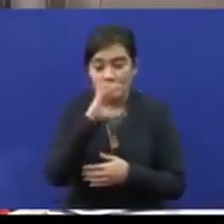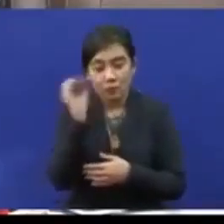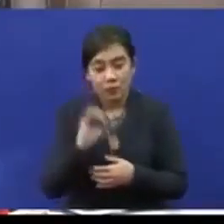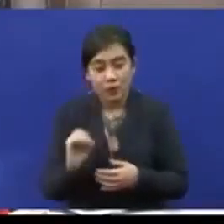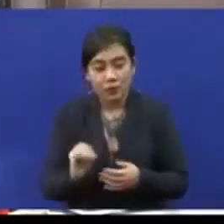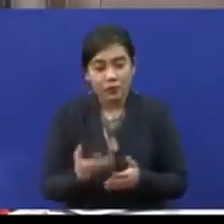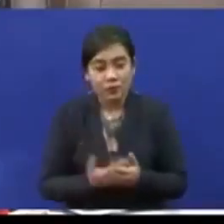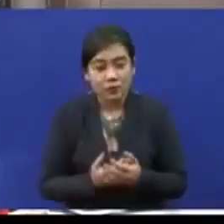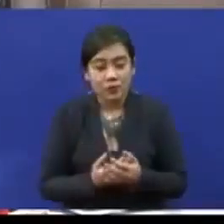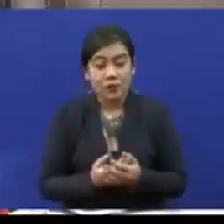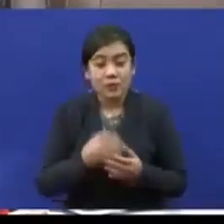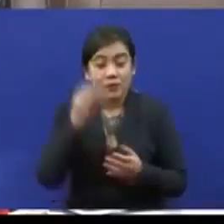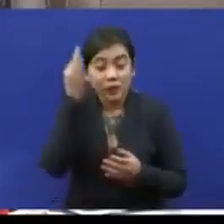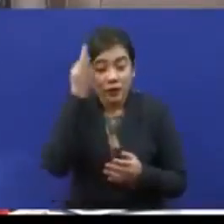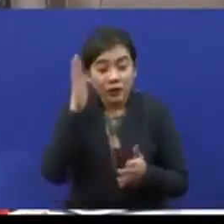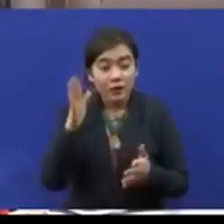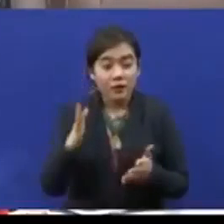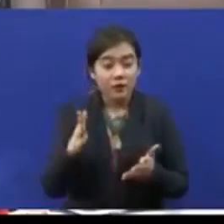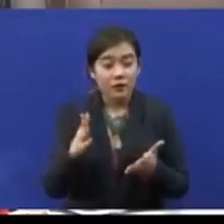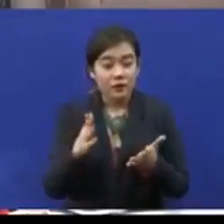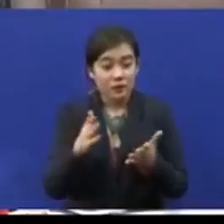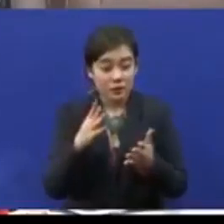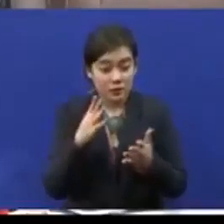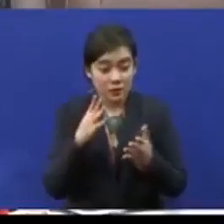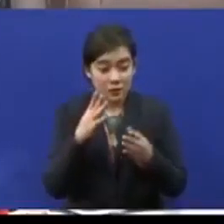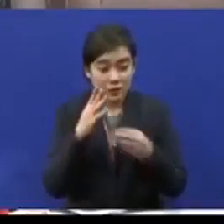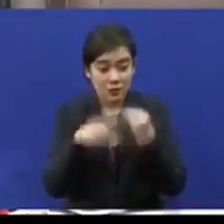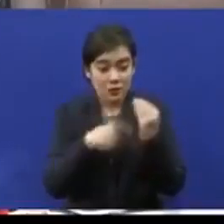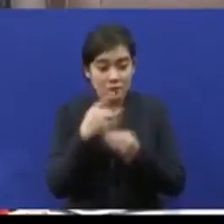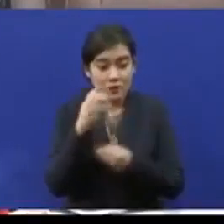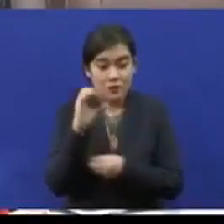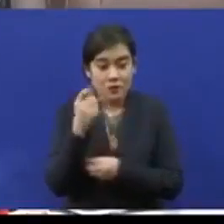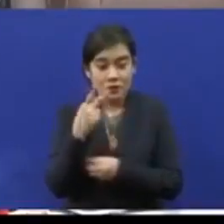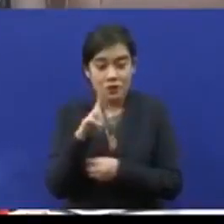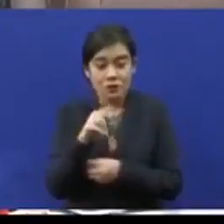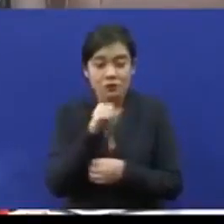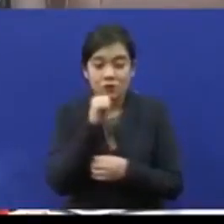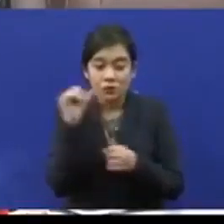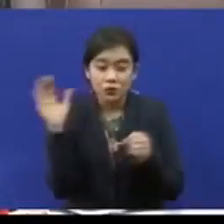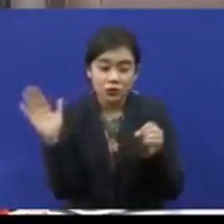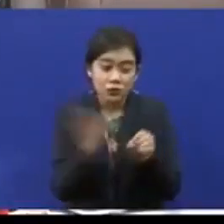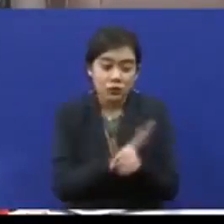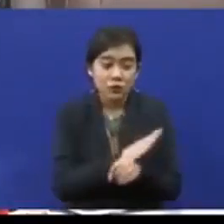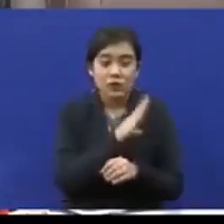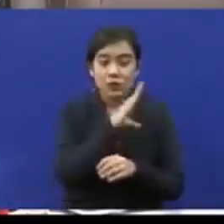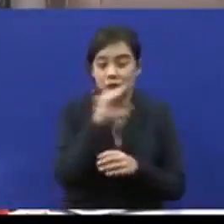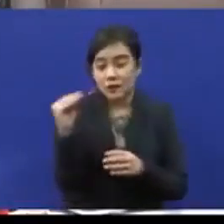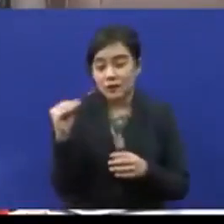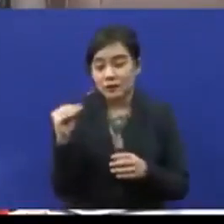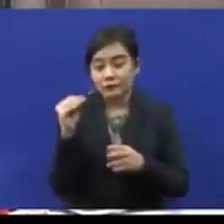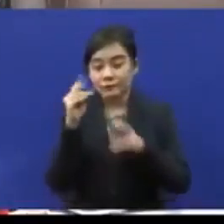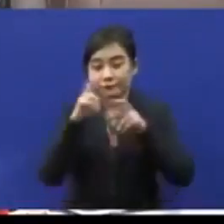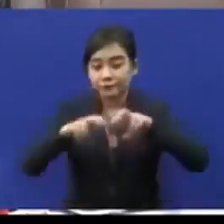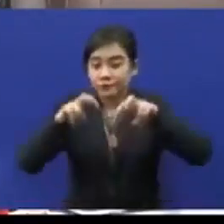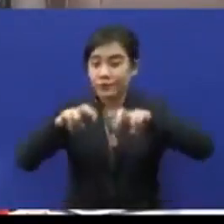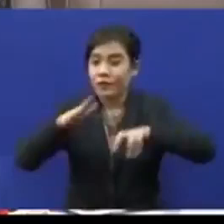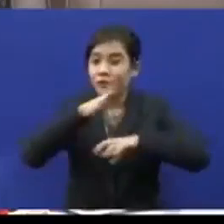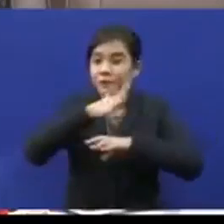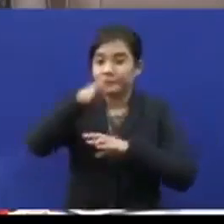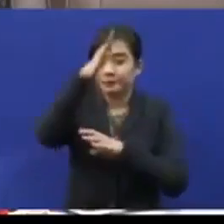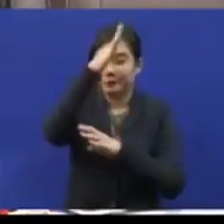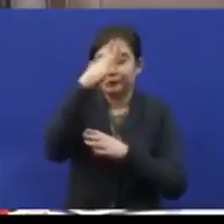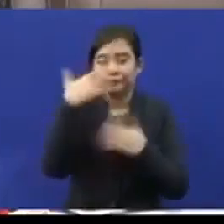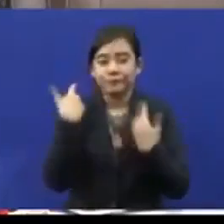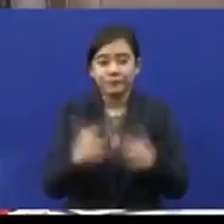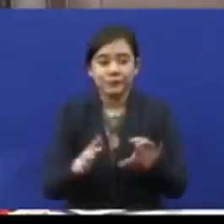berpendapat bahawa publiciti tentang OKU adalah tidak mencukupi. Selain daripada tinjauan ibu bapa saya juga telah